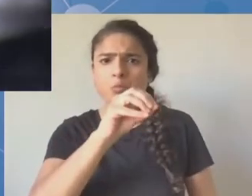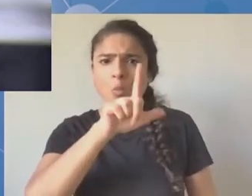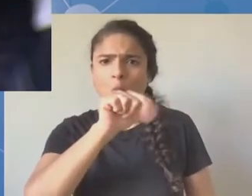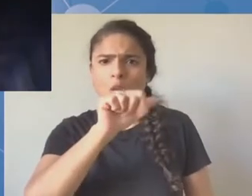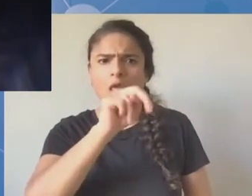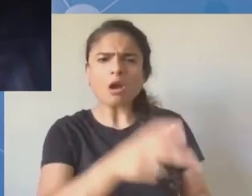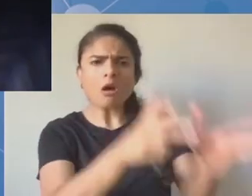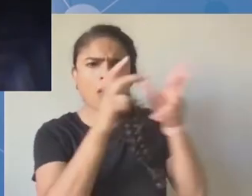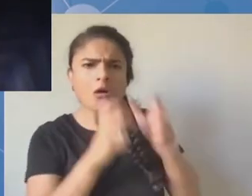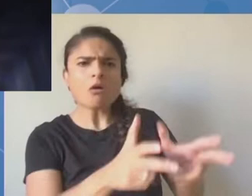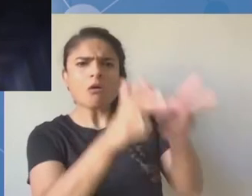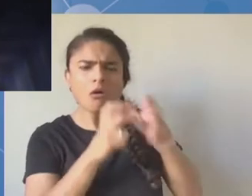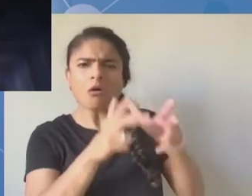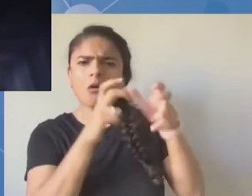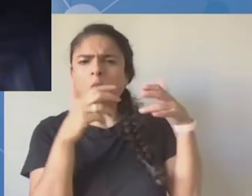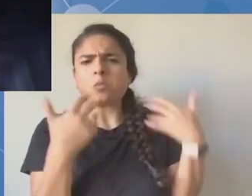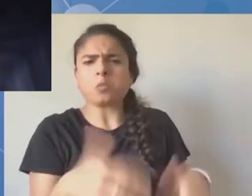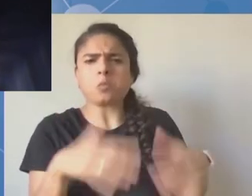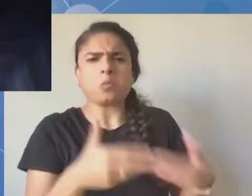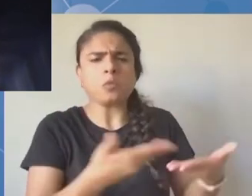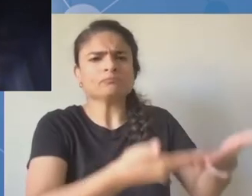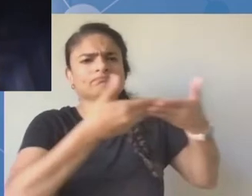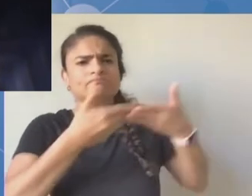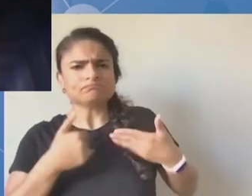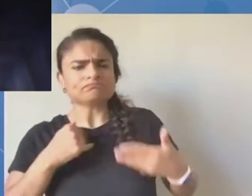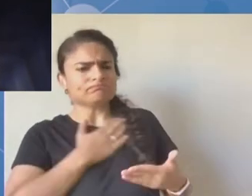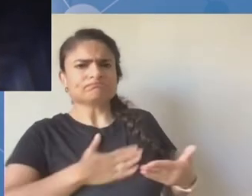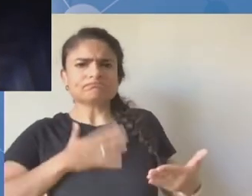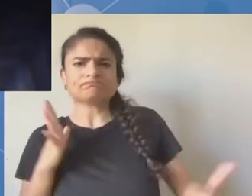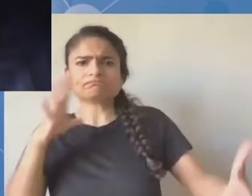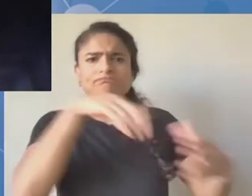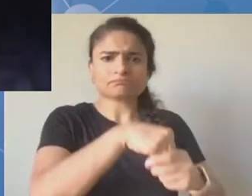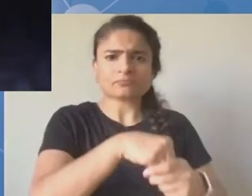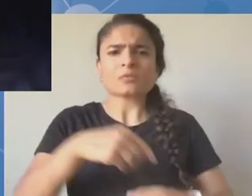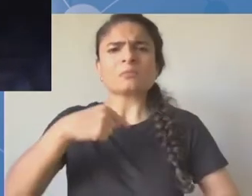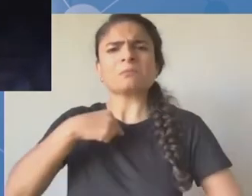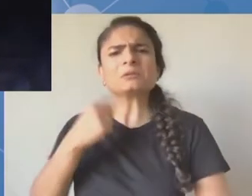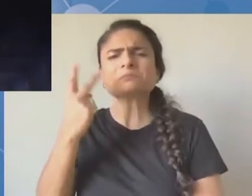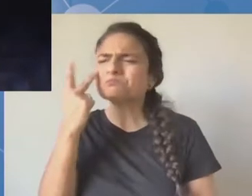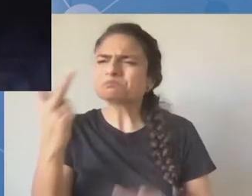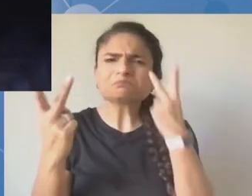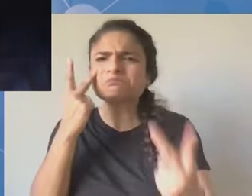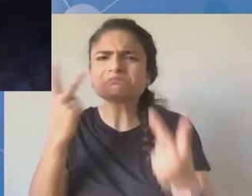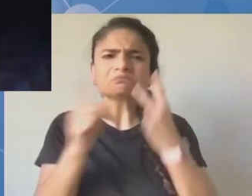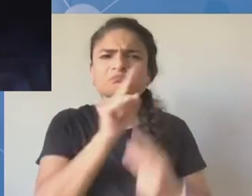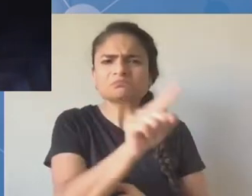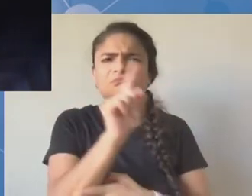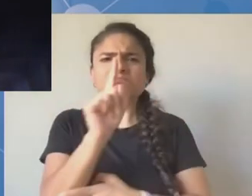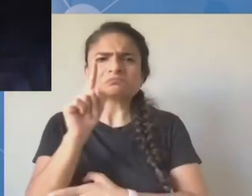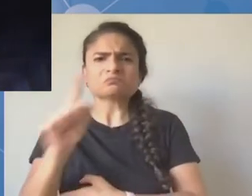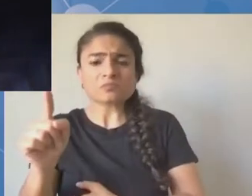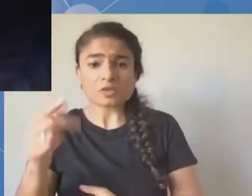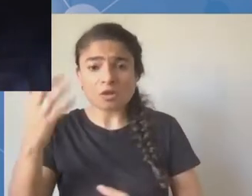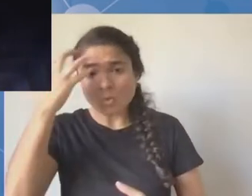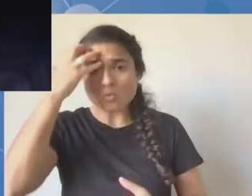mówiło się właśnie o takich przypadkach wyłączania, ograniczania dostępności internetu. Oczywiście jest to temat, który